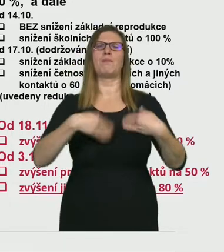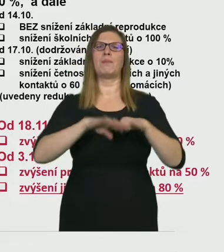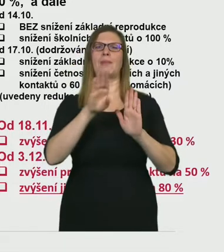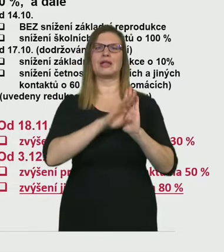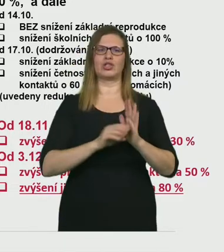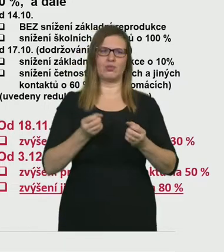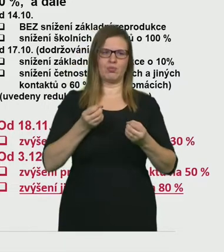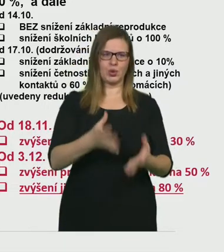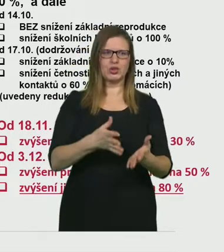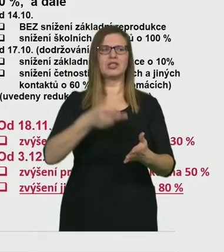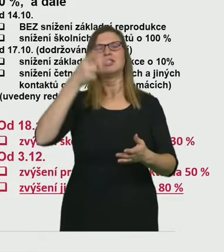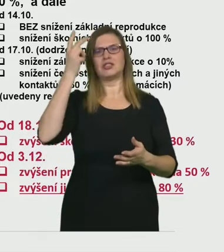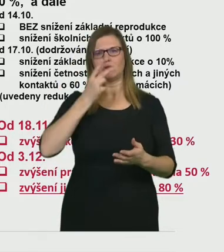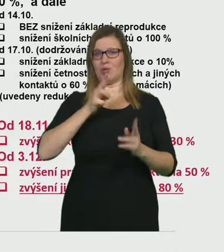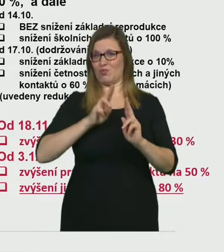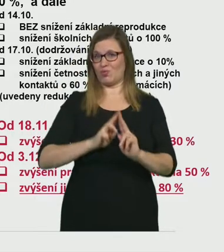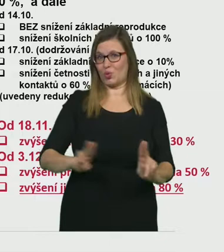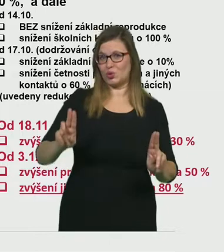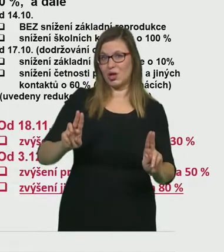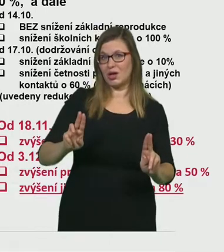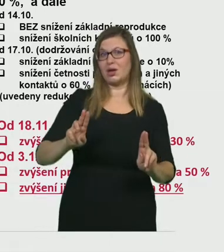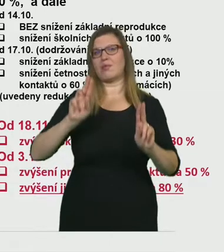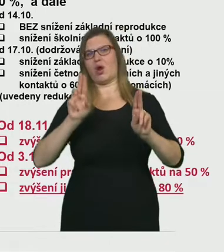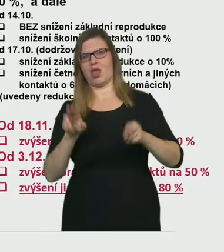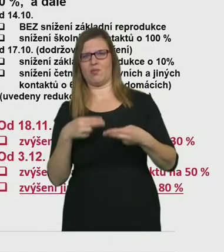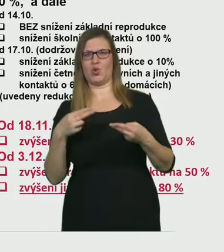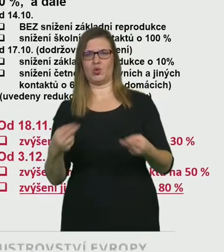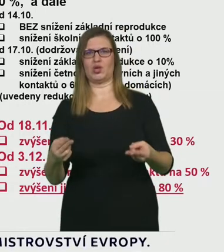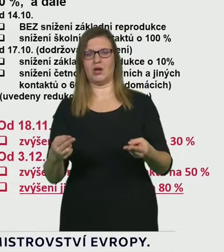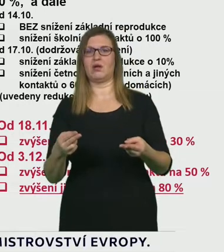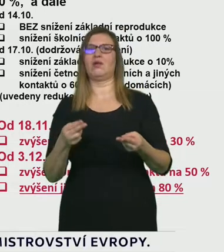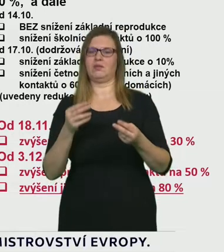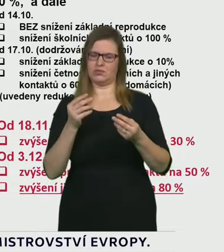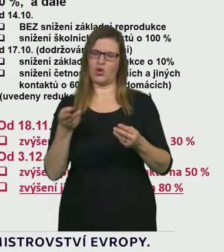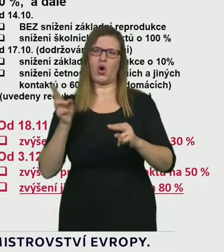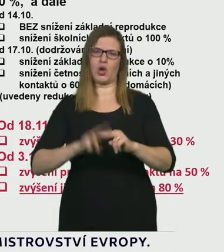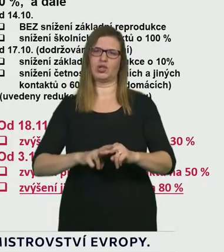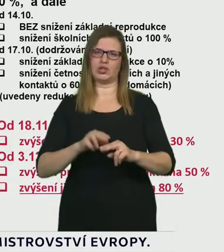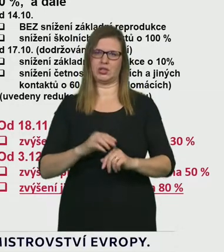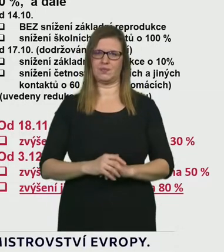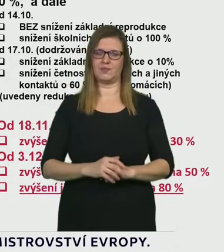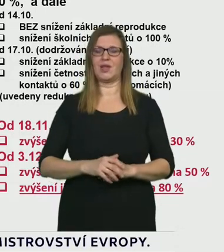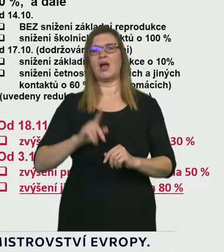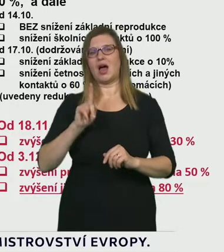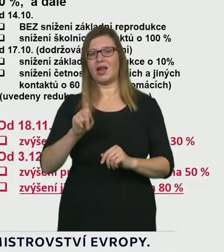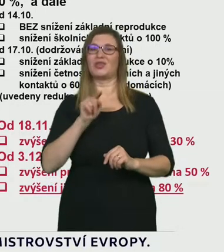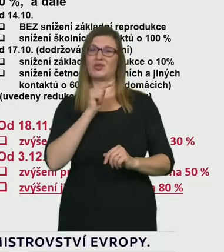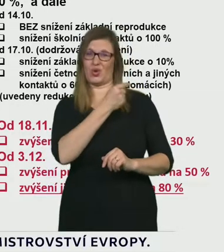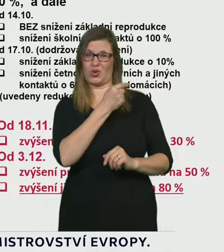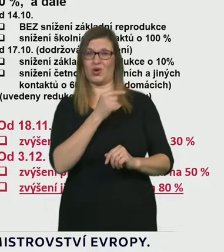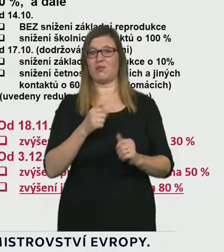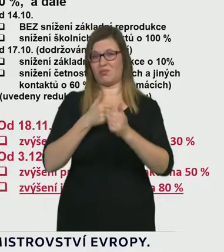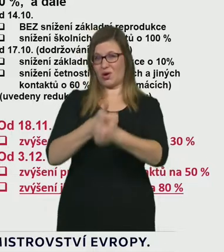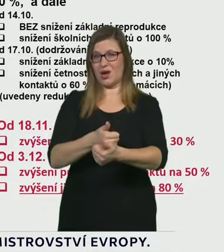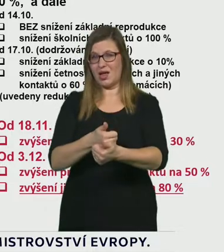eskalací. To znamená, do konce roku bychom v tomto scénáři vlastně zůstali na hodnotách, která měříme